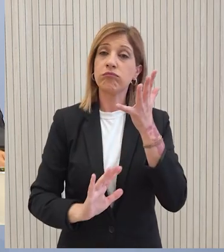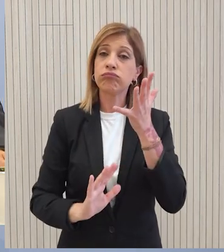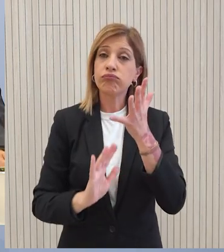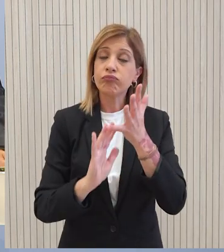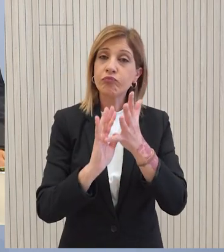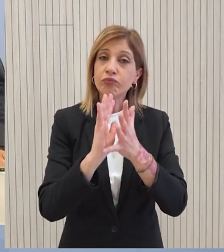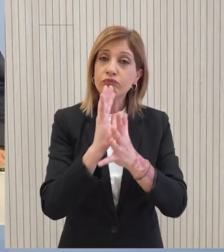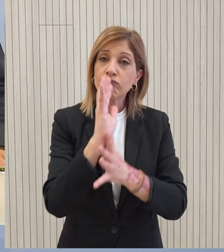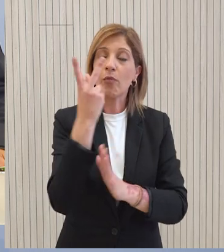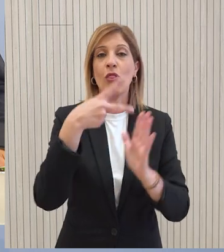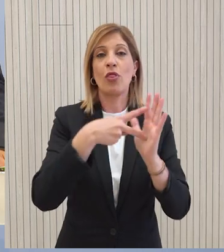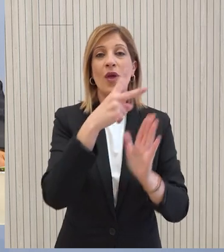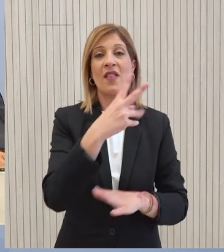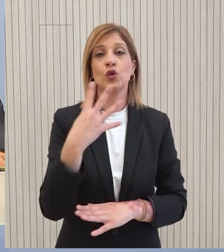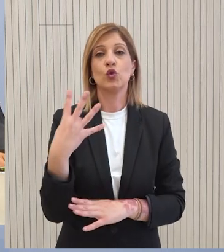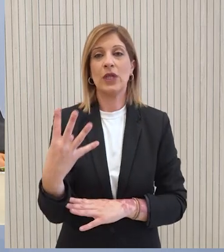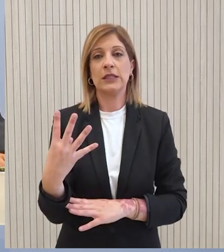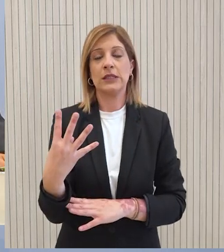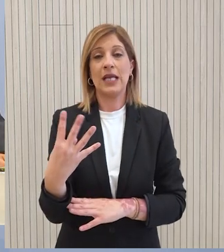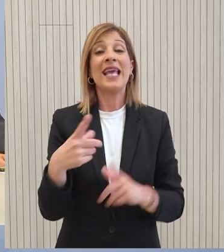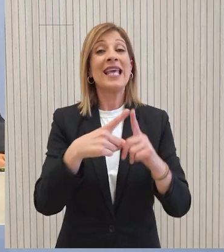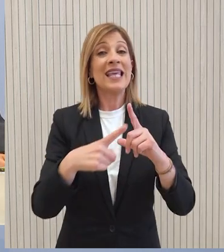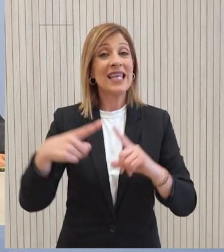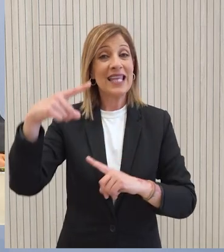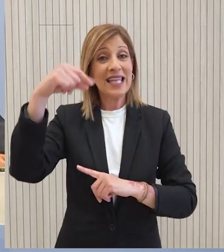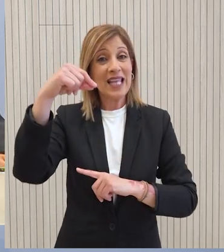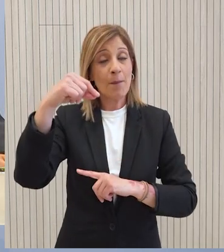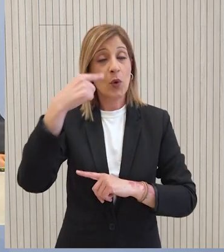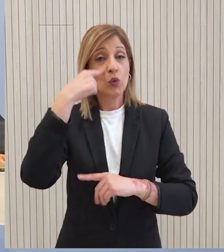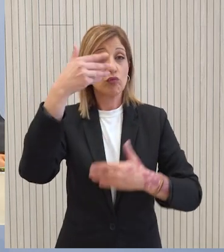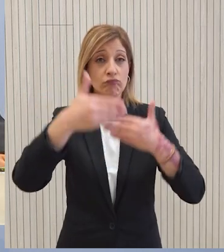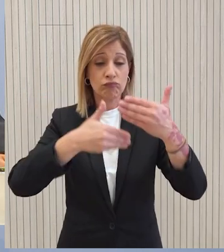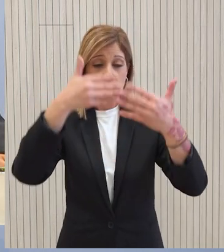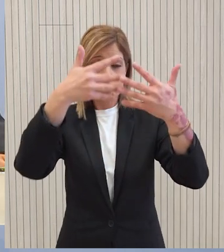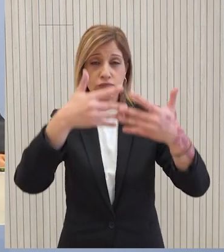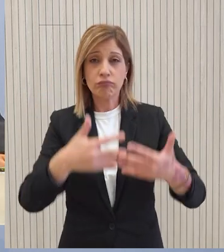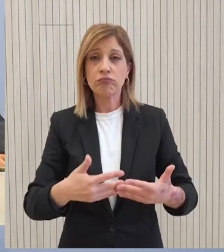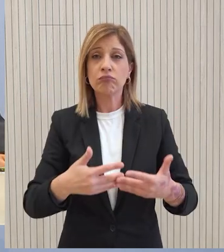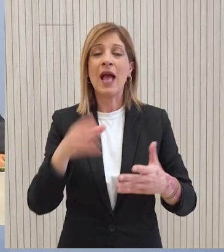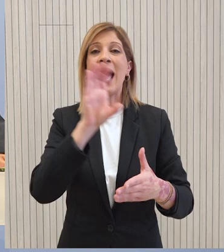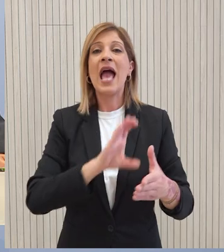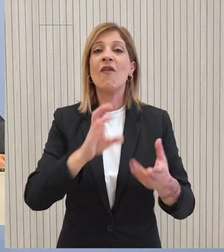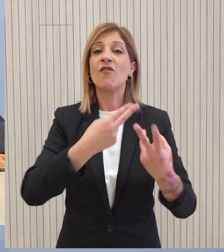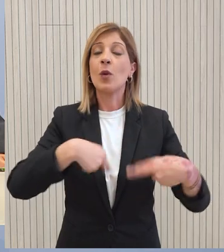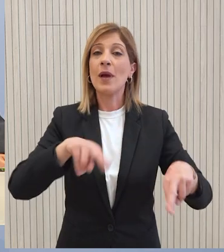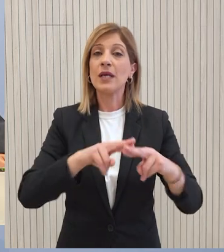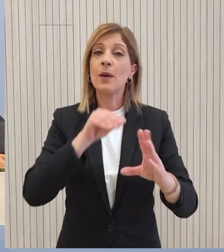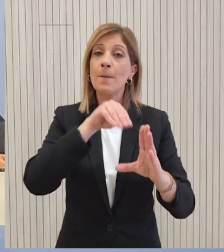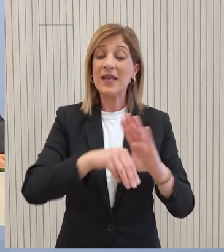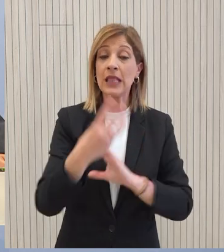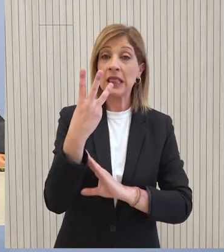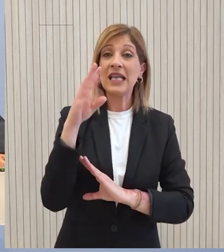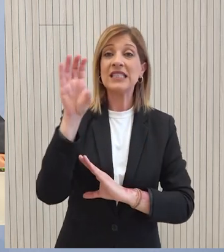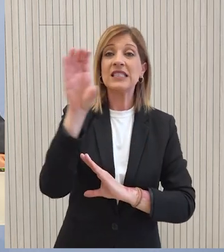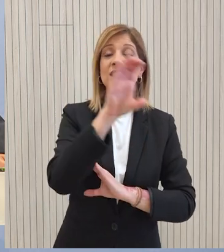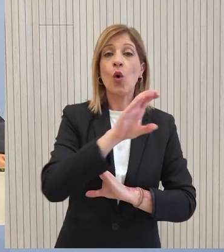με έντονο ρυθμό το 2024. Η Κύπρος, σύμφωνα με τις προβλέψεις της Ευρωπαϊκής Επιτροπής, συγκαταλέγεται ανάμεσα στις τρεις χώρες